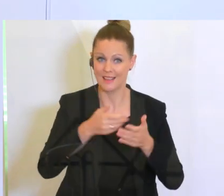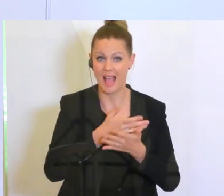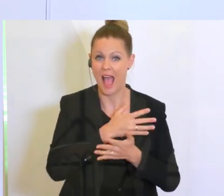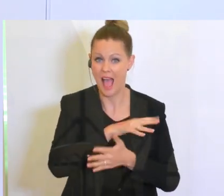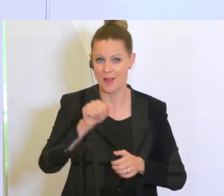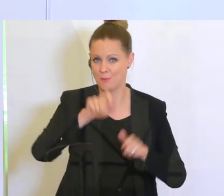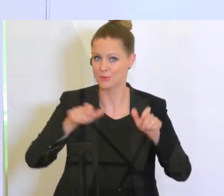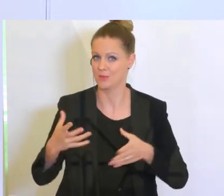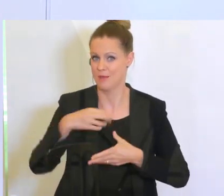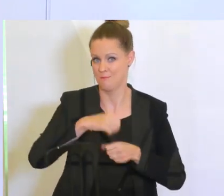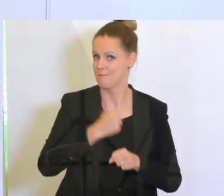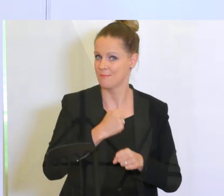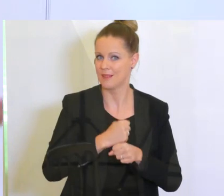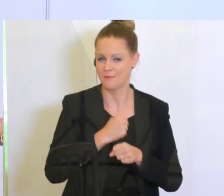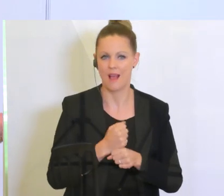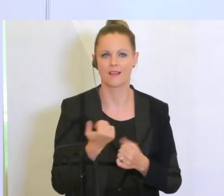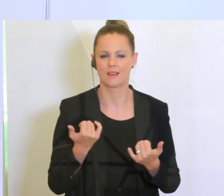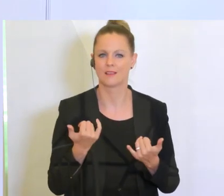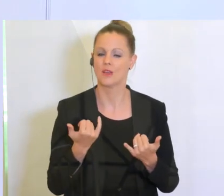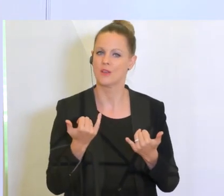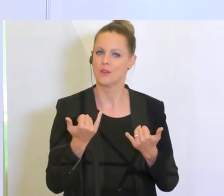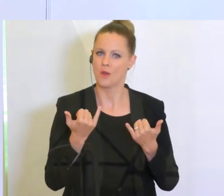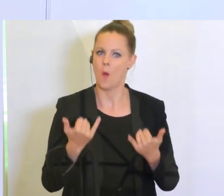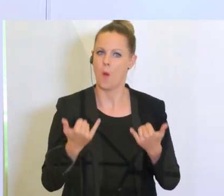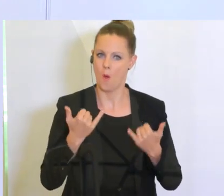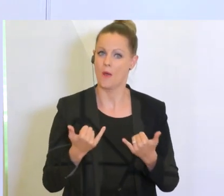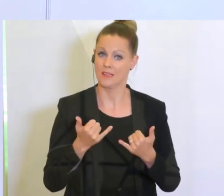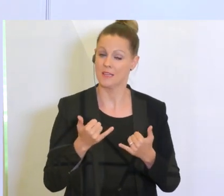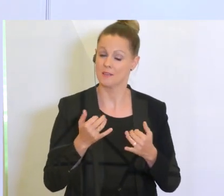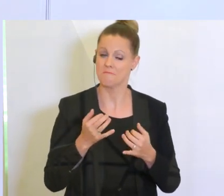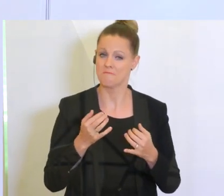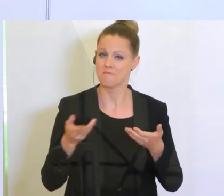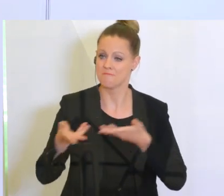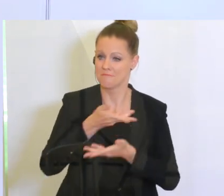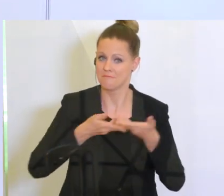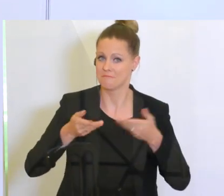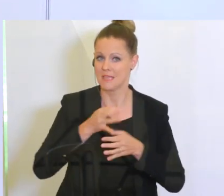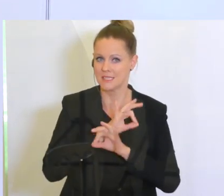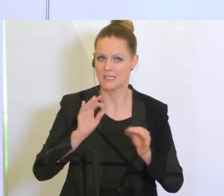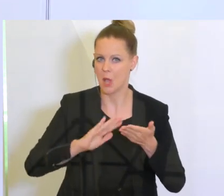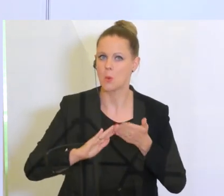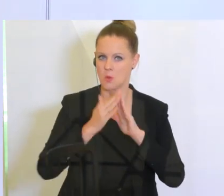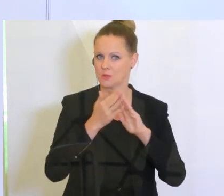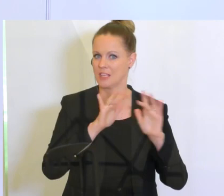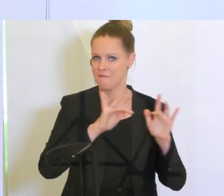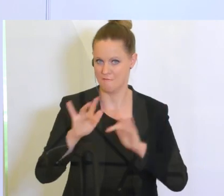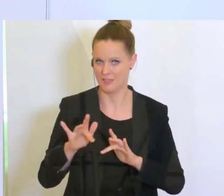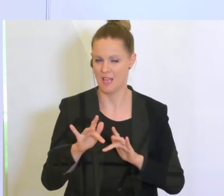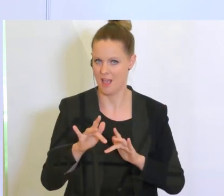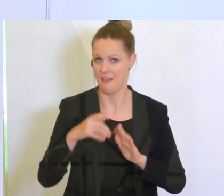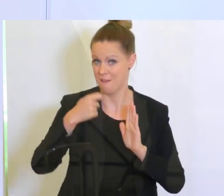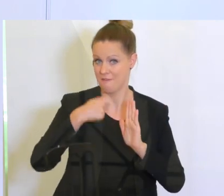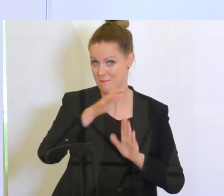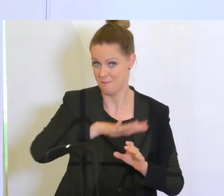Teilnehmerinnen und Teilnehmer an unserer sehr konstruktiven Aussprache mit der Filmbranche.